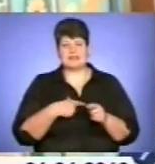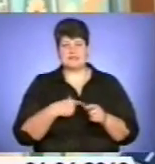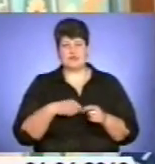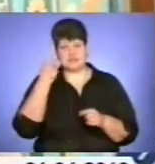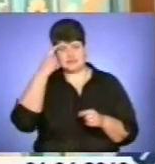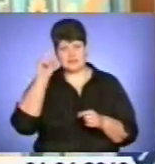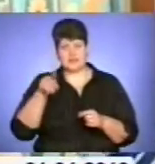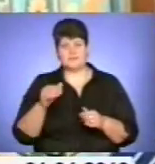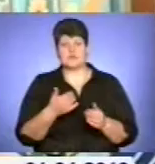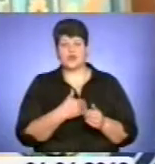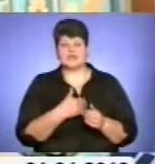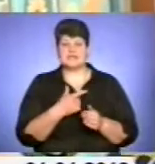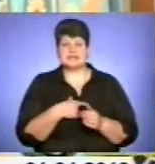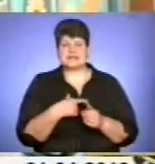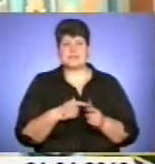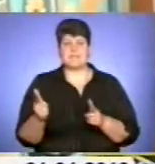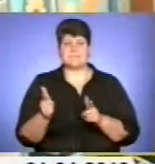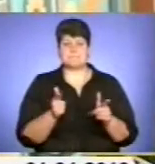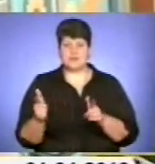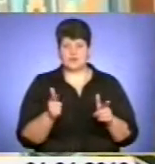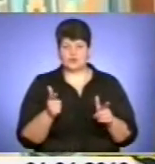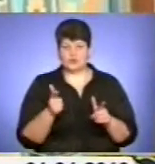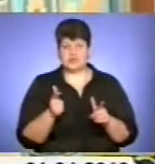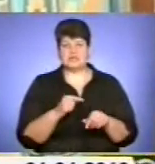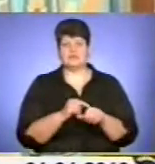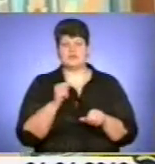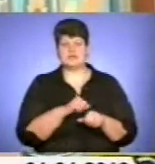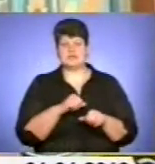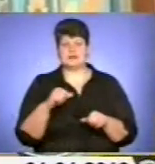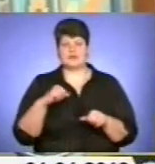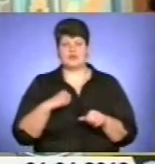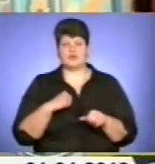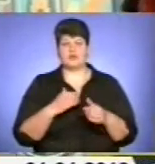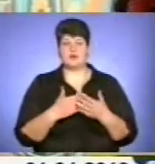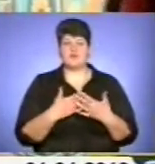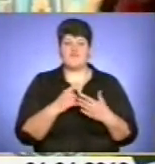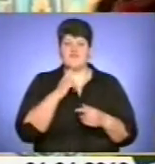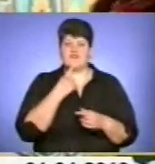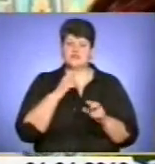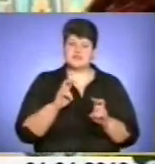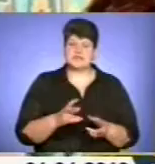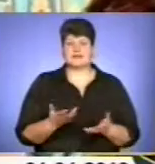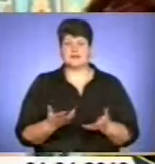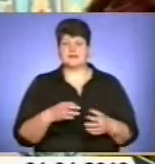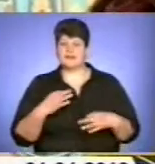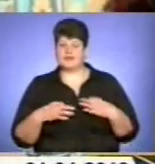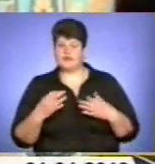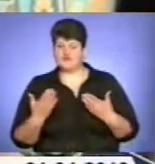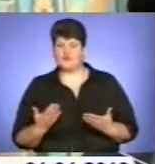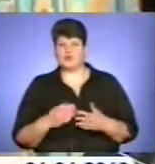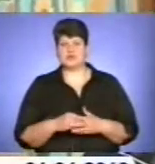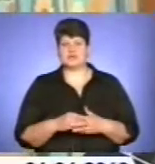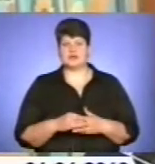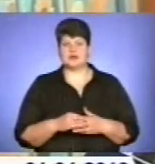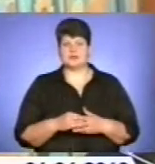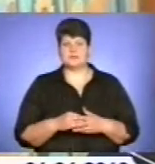Хочеться, якби себе заздалегідь підготувати, відчути саму атмосферу, чи важко сидіти, чи нервуєшся. Ну і